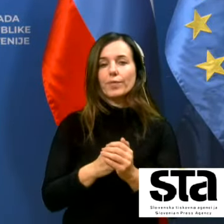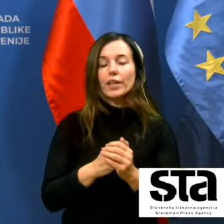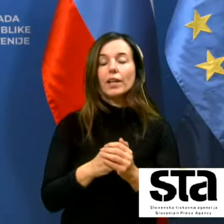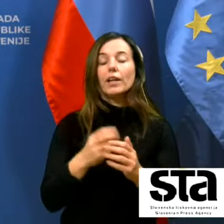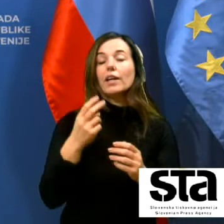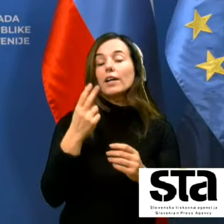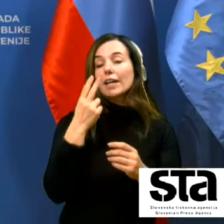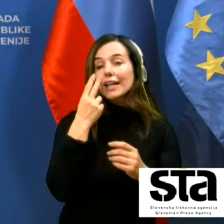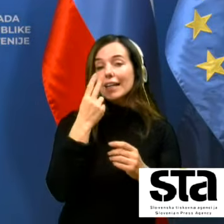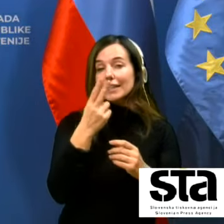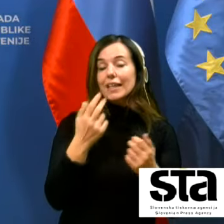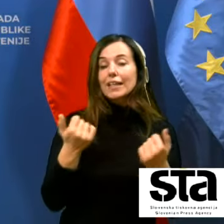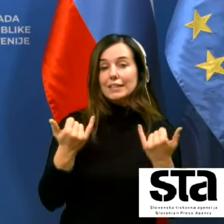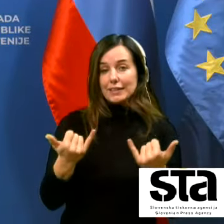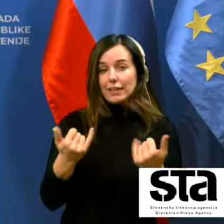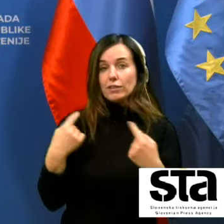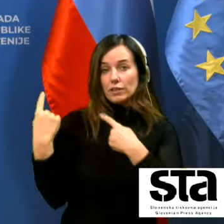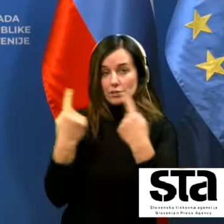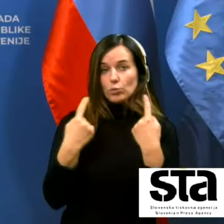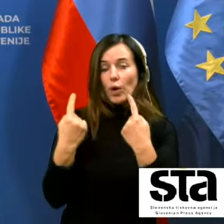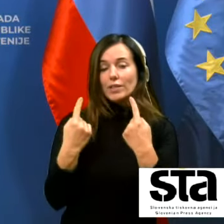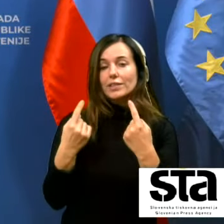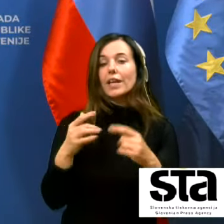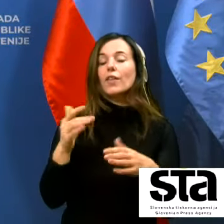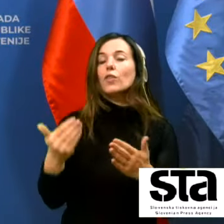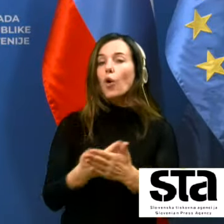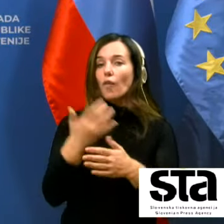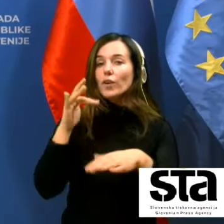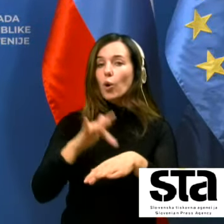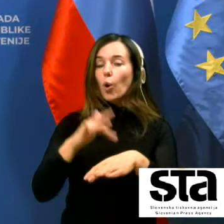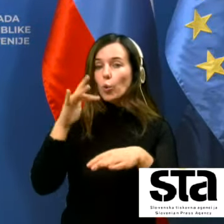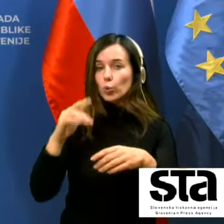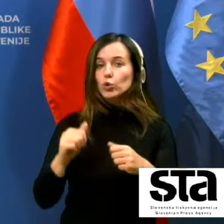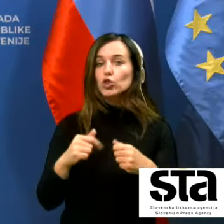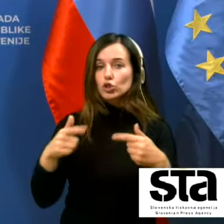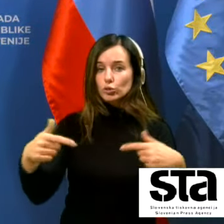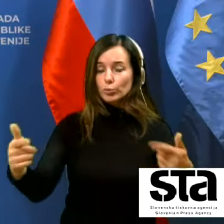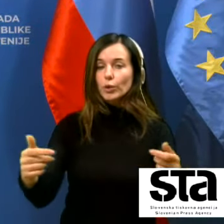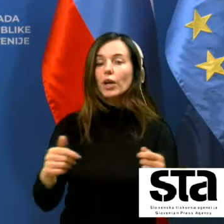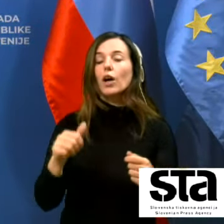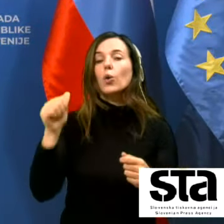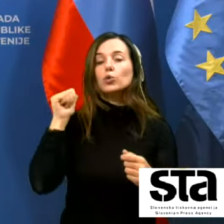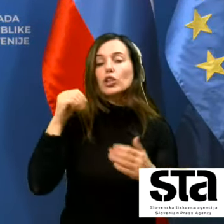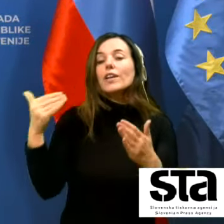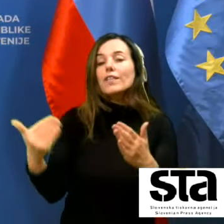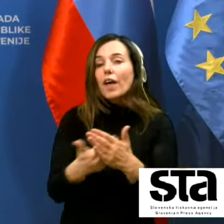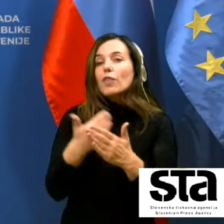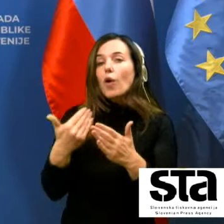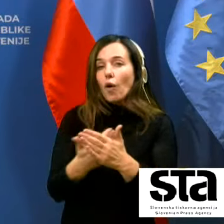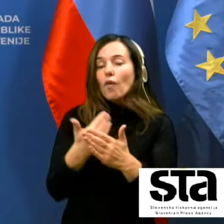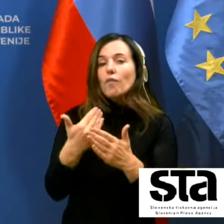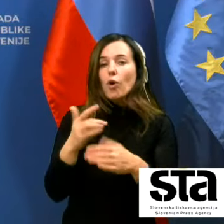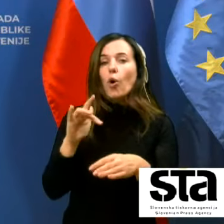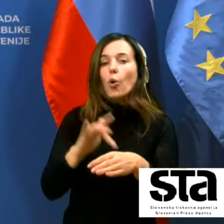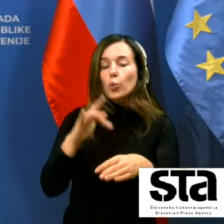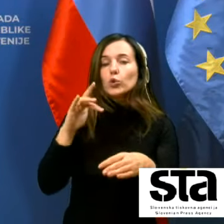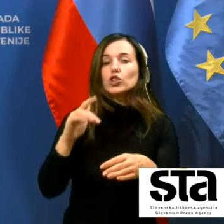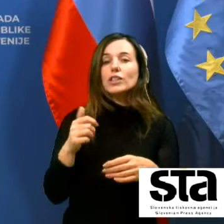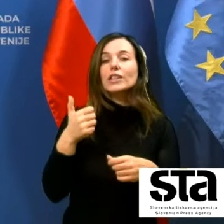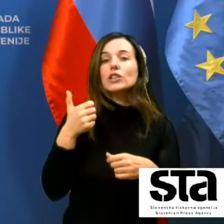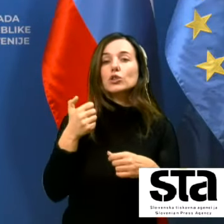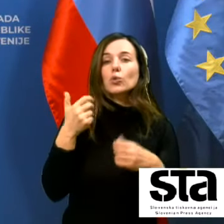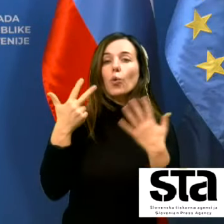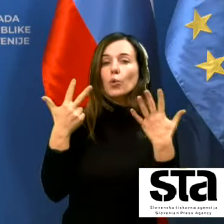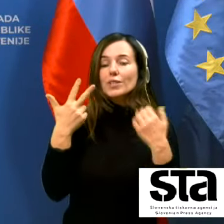trenutno stanje oziroma nove okužbe pa je bilo včeraj na novo okuženih 138